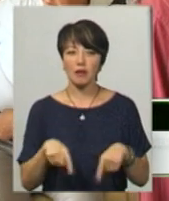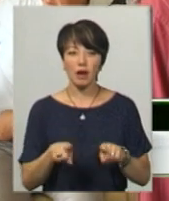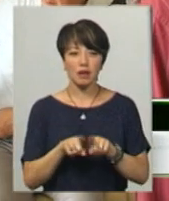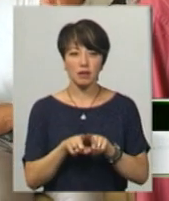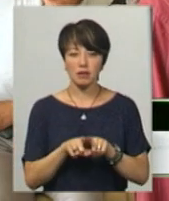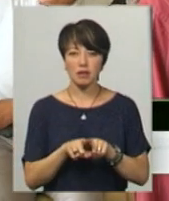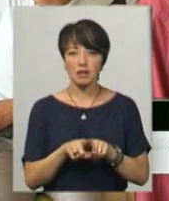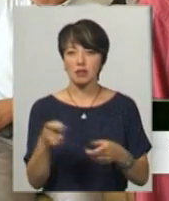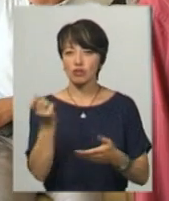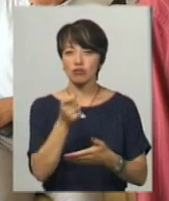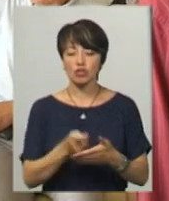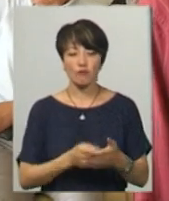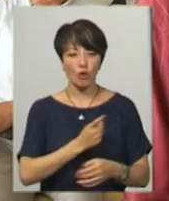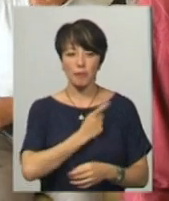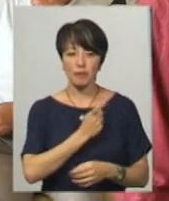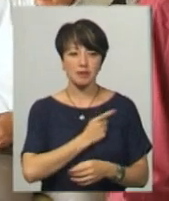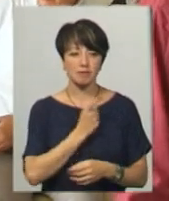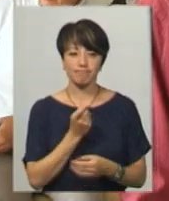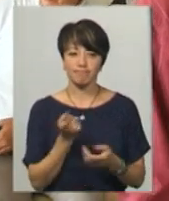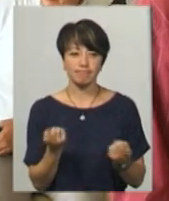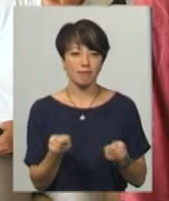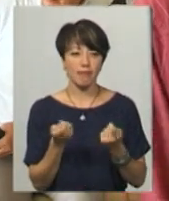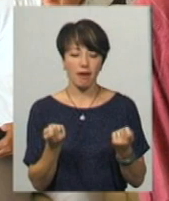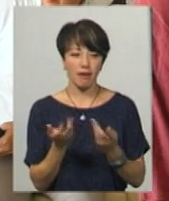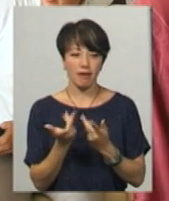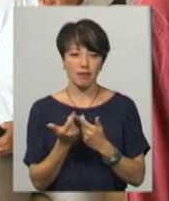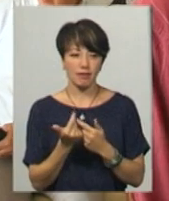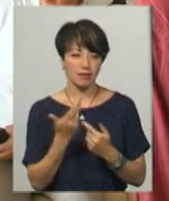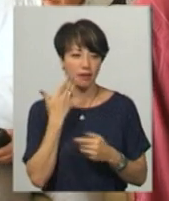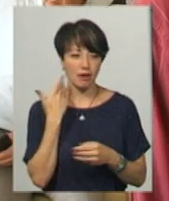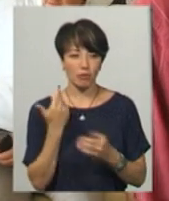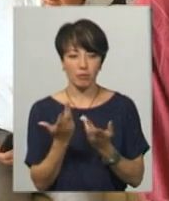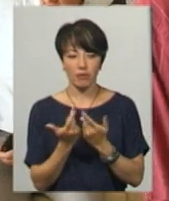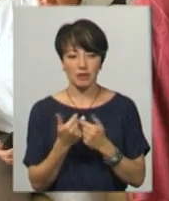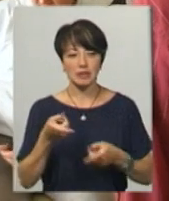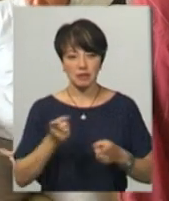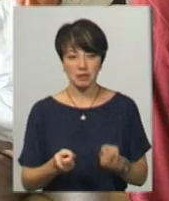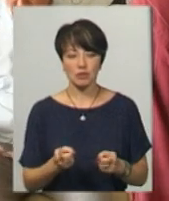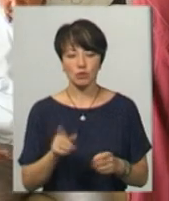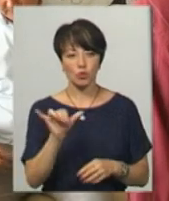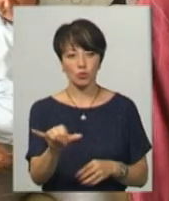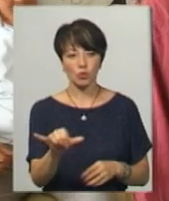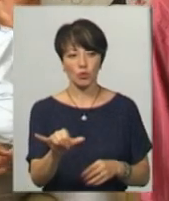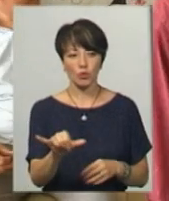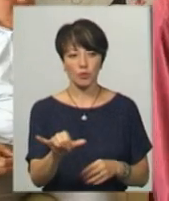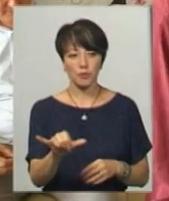живописів можна на пальцях порахувати. Бо в нього